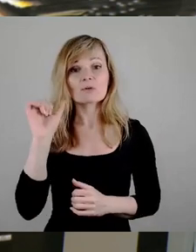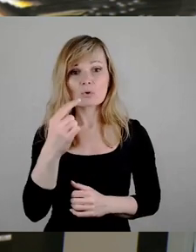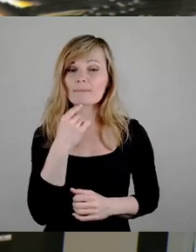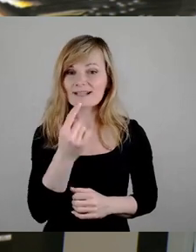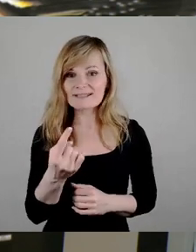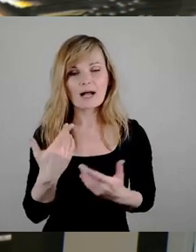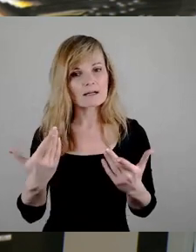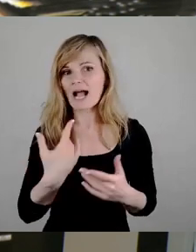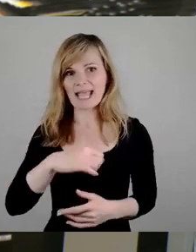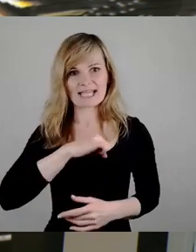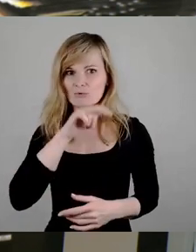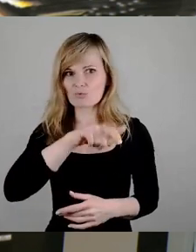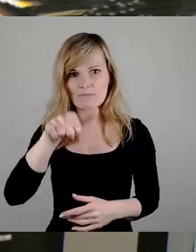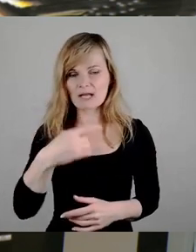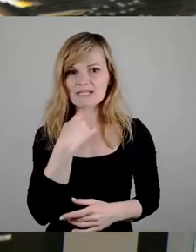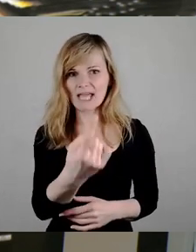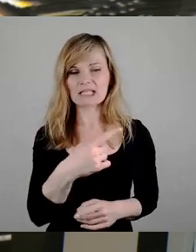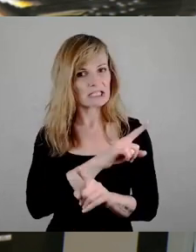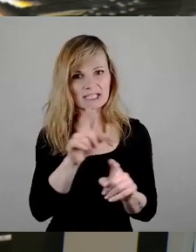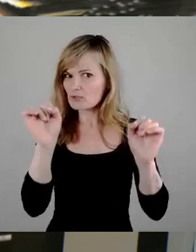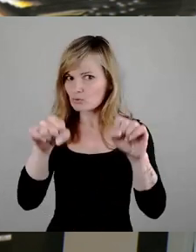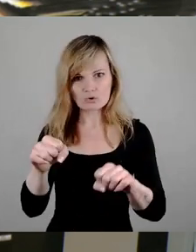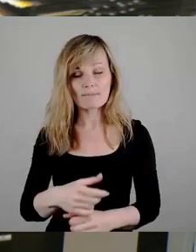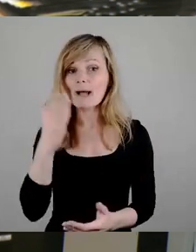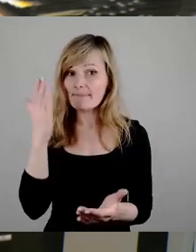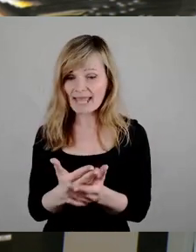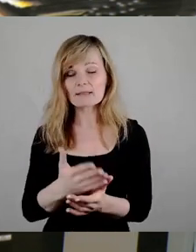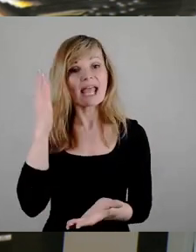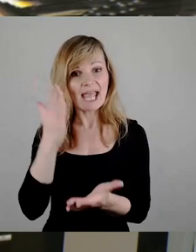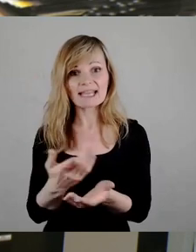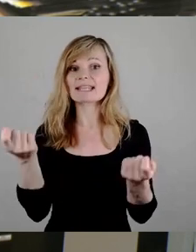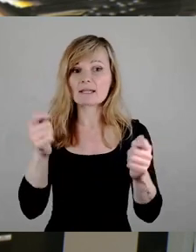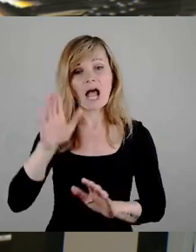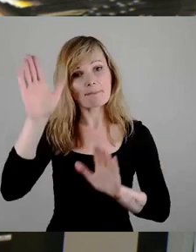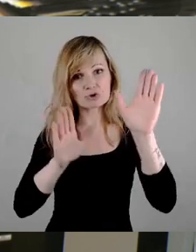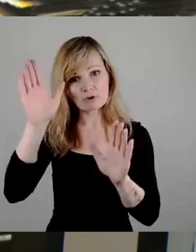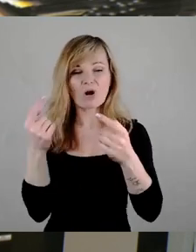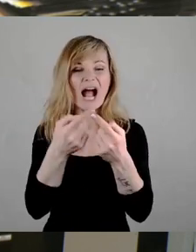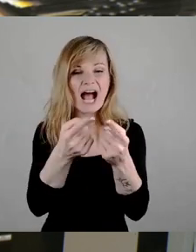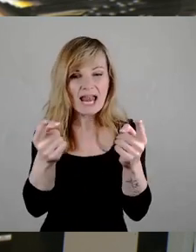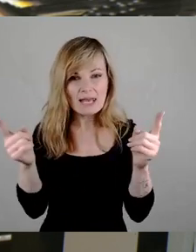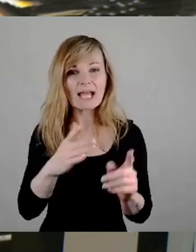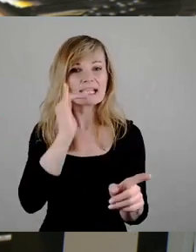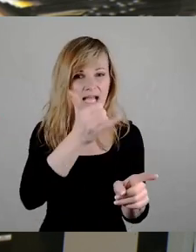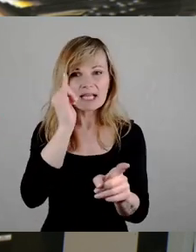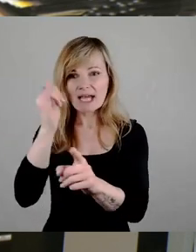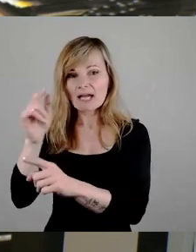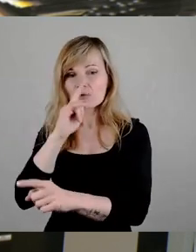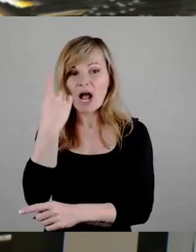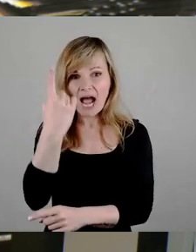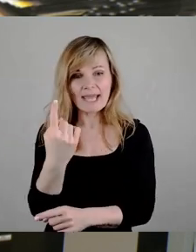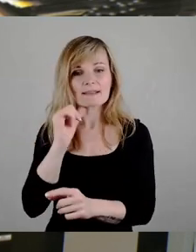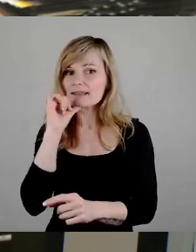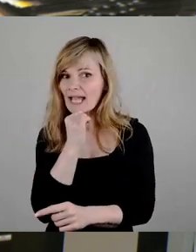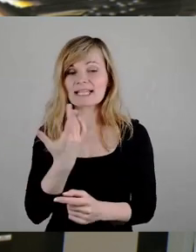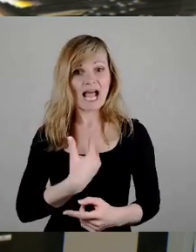Eigentümerseite nicht zugestimmt hätte. Am Ende gab es ja die Endabstimmung und die haben alle zugestimmt, bis auf einen. Also, die Eigentümerseite hat bis auf